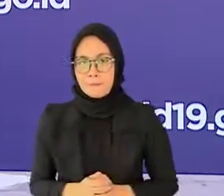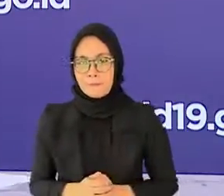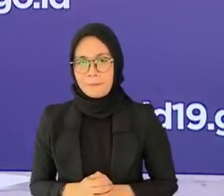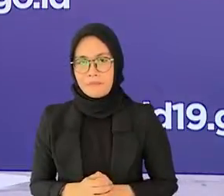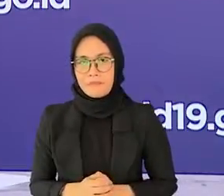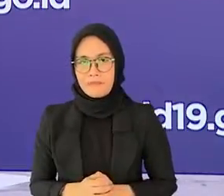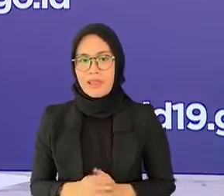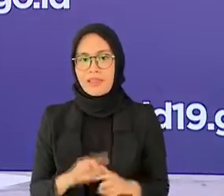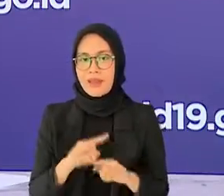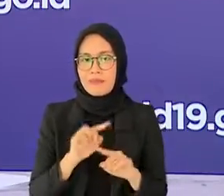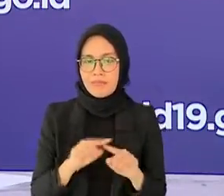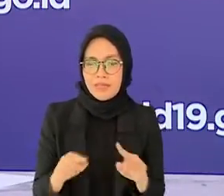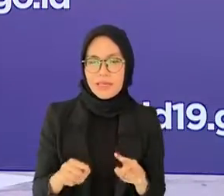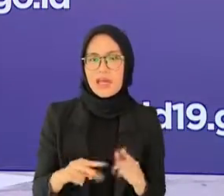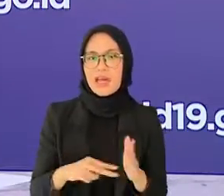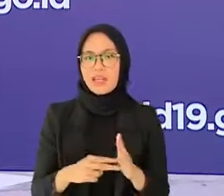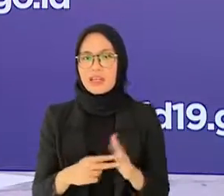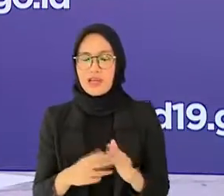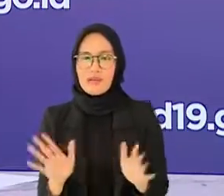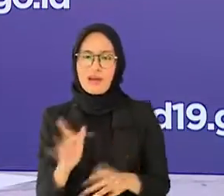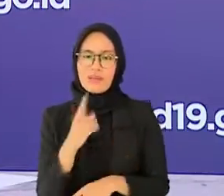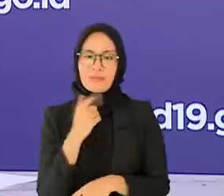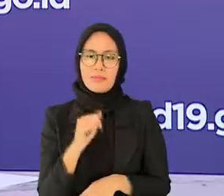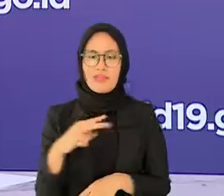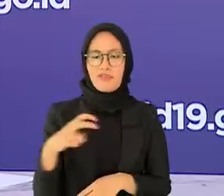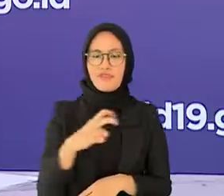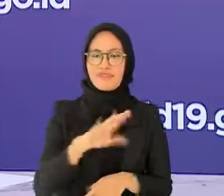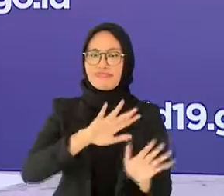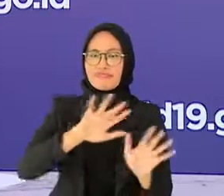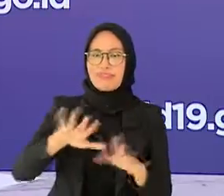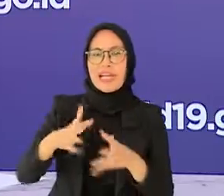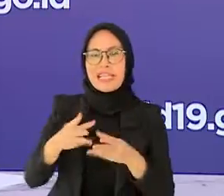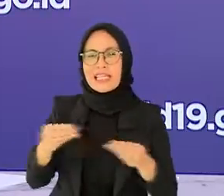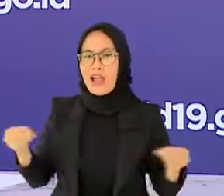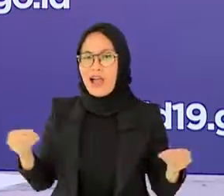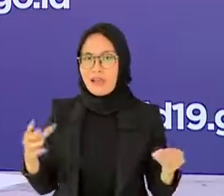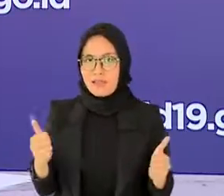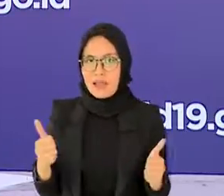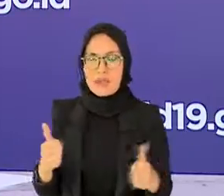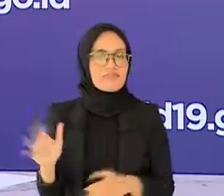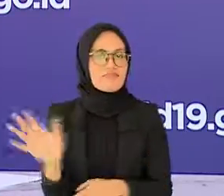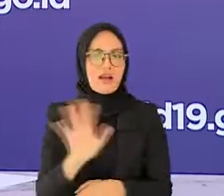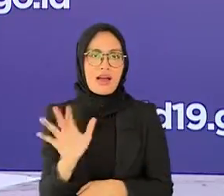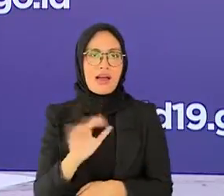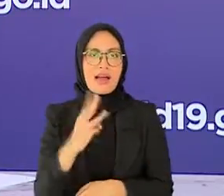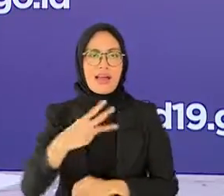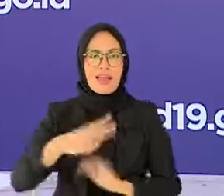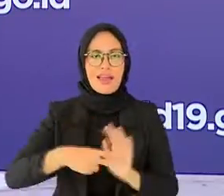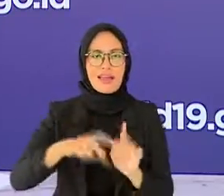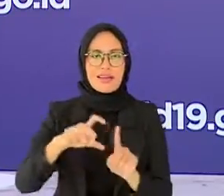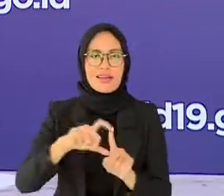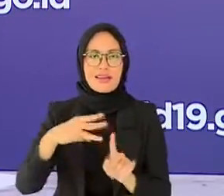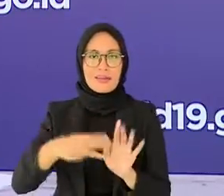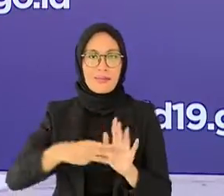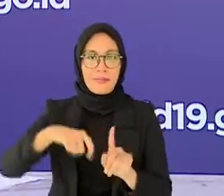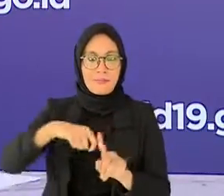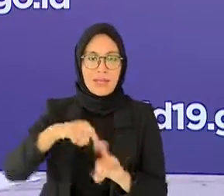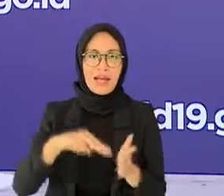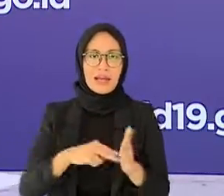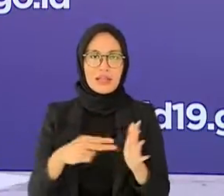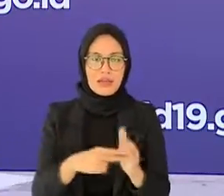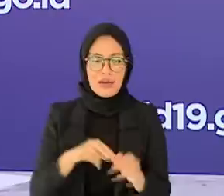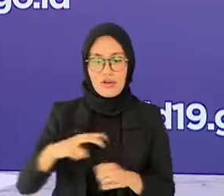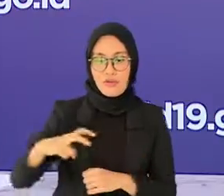bukan berarti virus ini serta merta hilang endemi merupakan keadaan dimana penyebaran virus terbatas